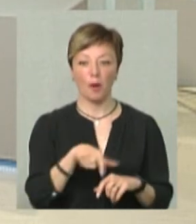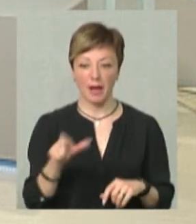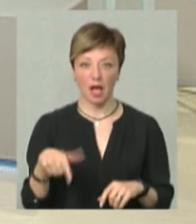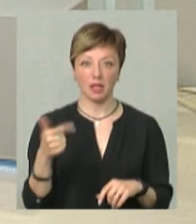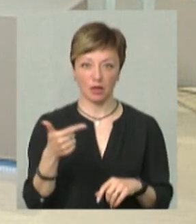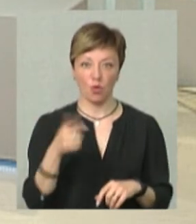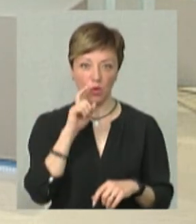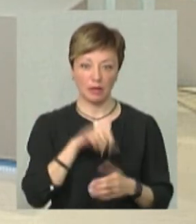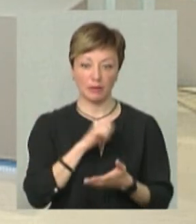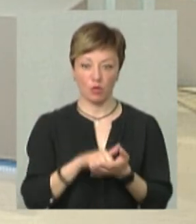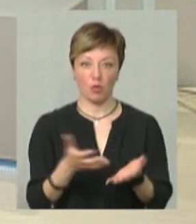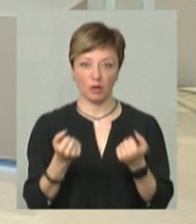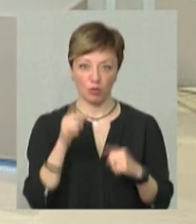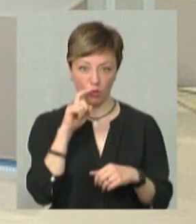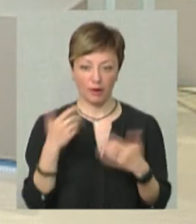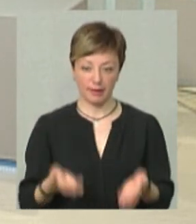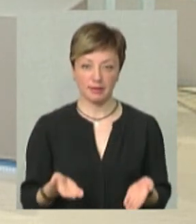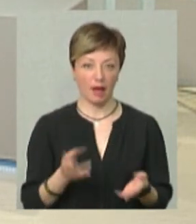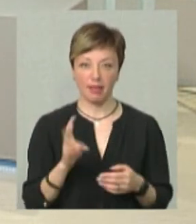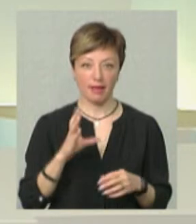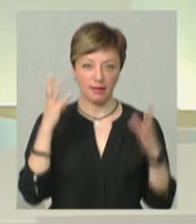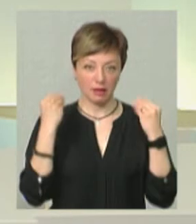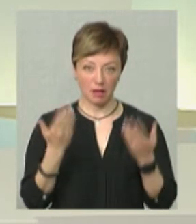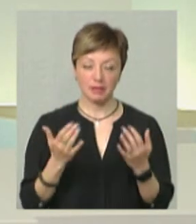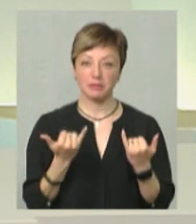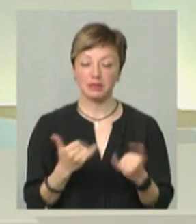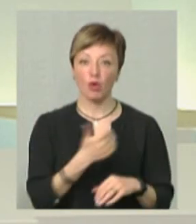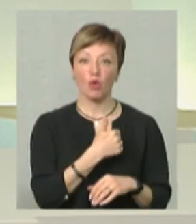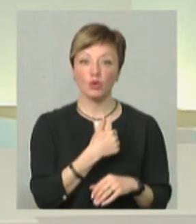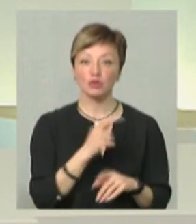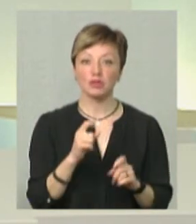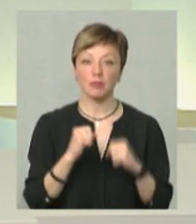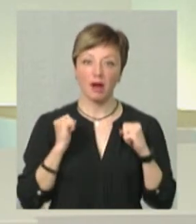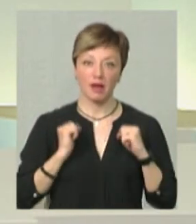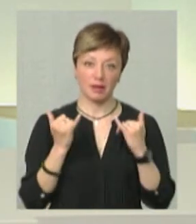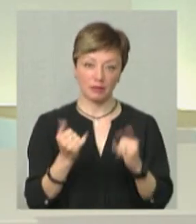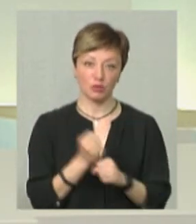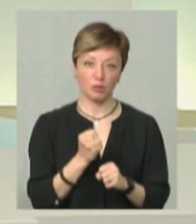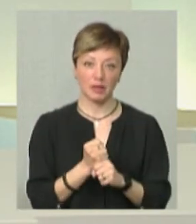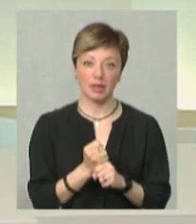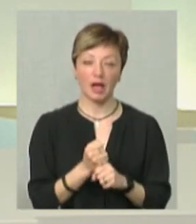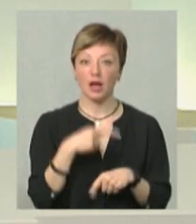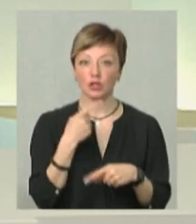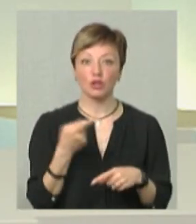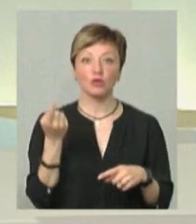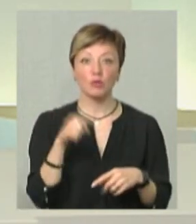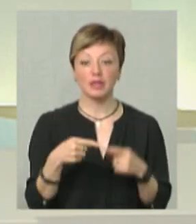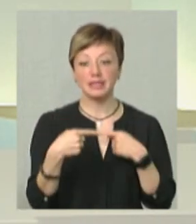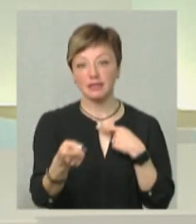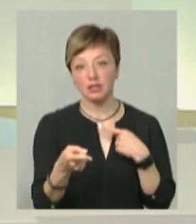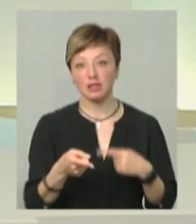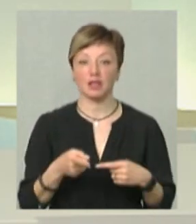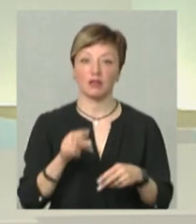громадяни України, і вони її диплом будуть отримувати український, а не нідерландський. Ми зараз хоч щось намагаємося для них зробити, оскільки, я кажу, то було